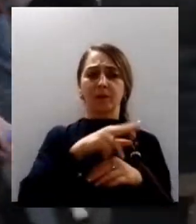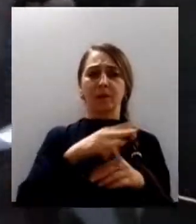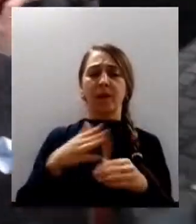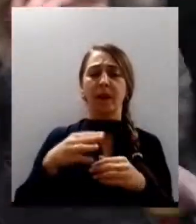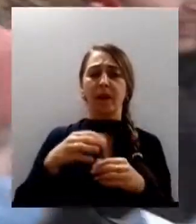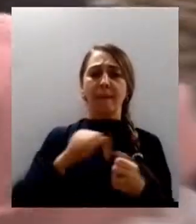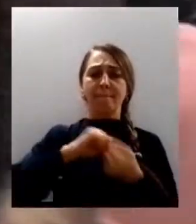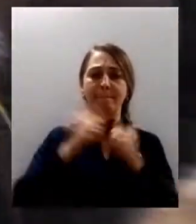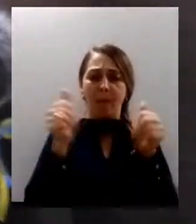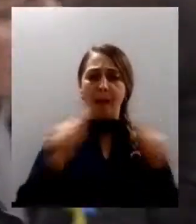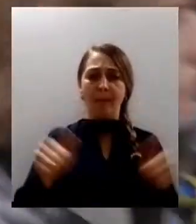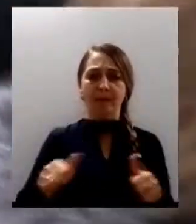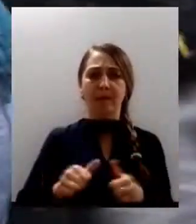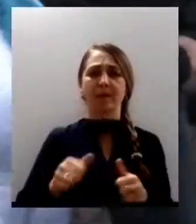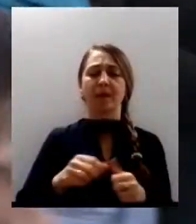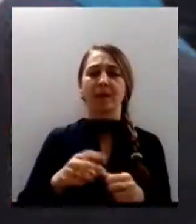Слава! Слава!